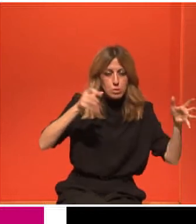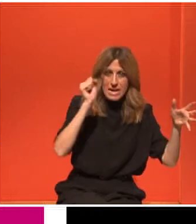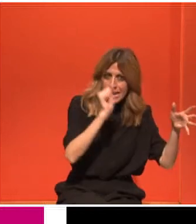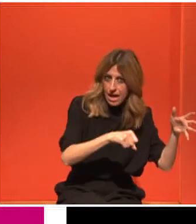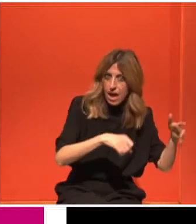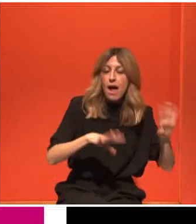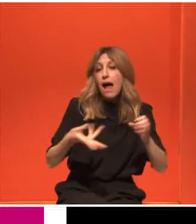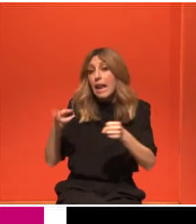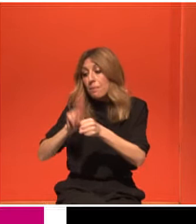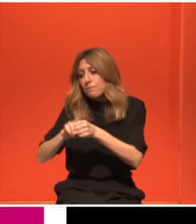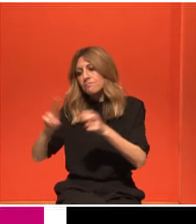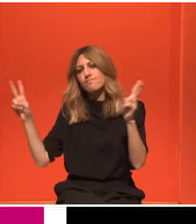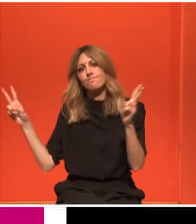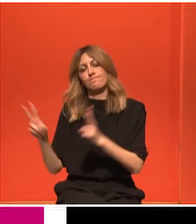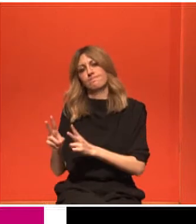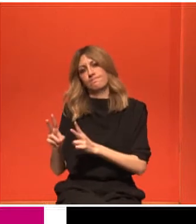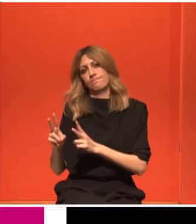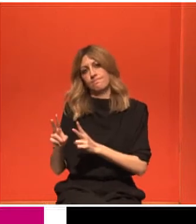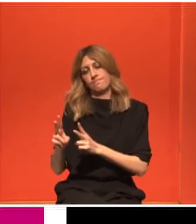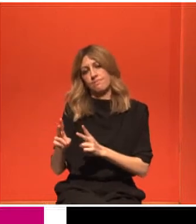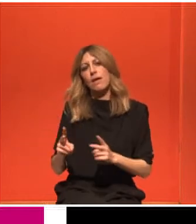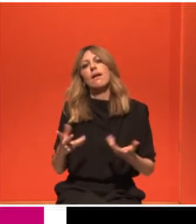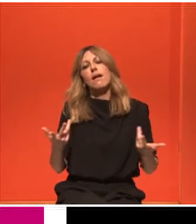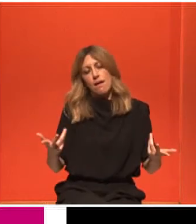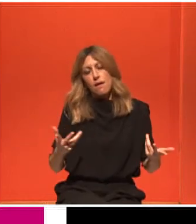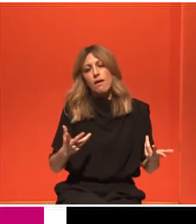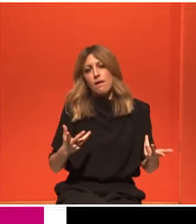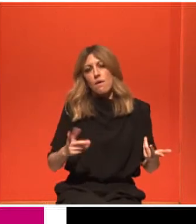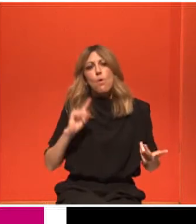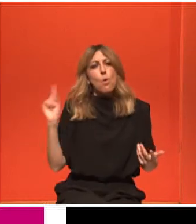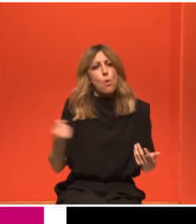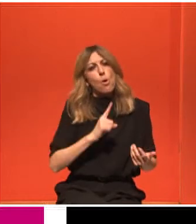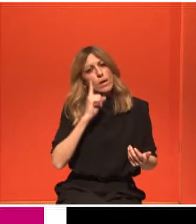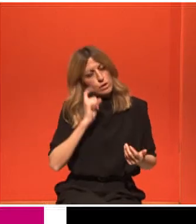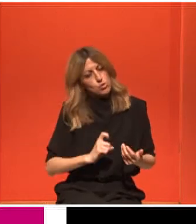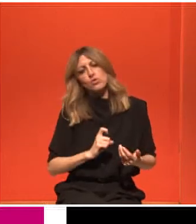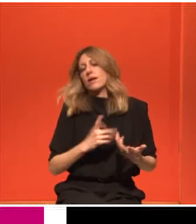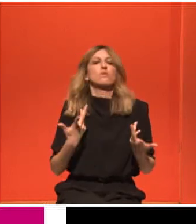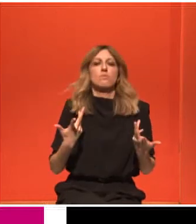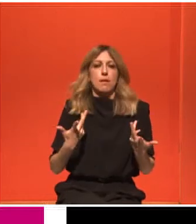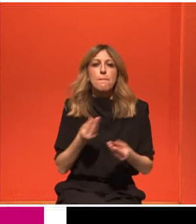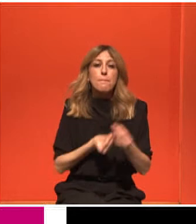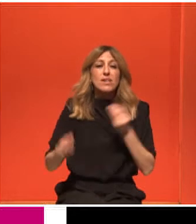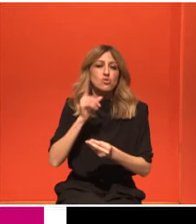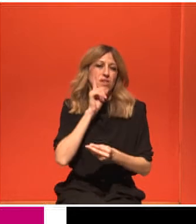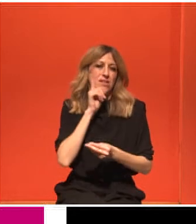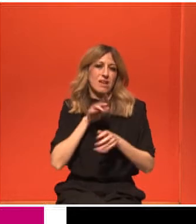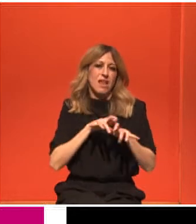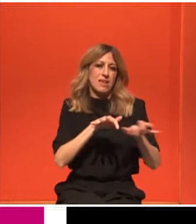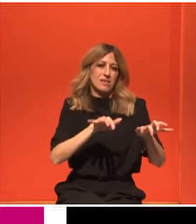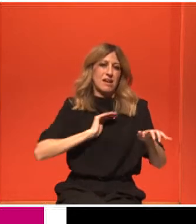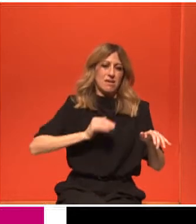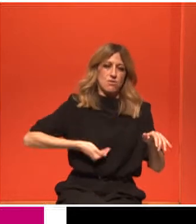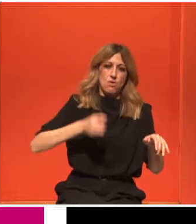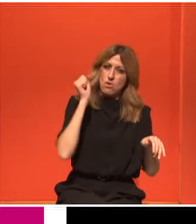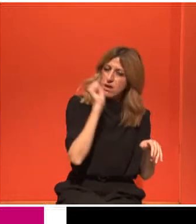περισσότερη η καρκίνη του μαστού. Αυτό που έχουμε ως εντύπωση όλοι μας από το περιβάλλον μας είναι αλήθεια. Είναι περισσότερη, αλλά σκοτώνουν